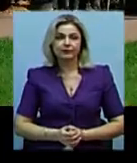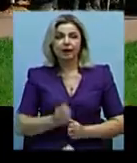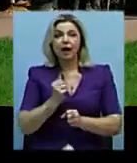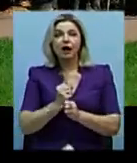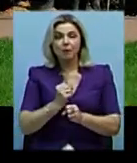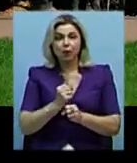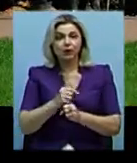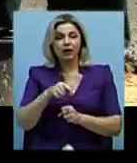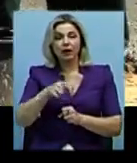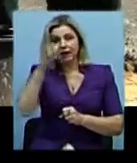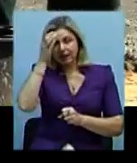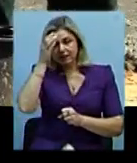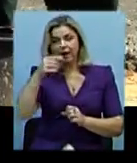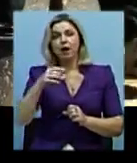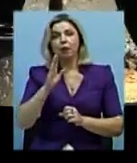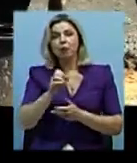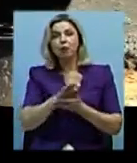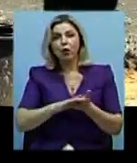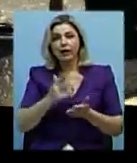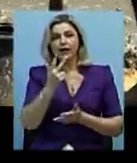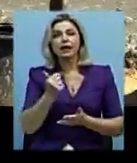Робота геодезистів триватиме три тижні.